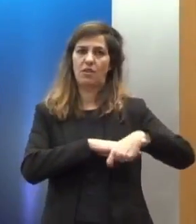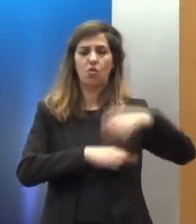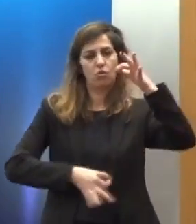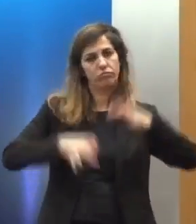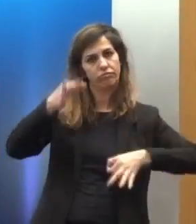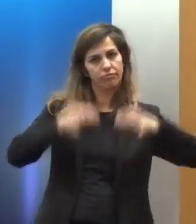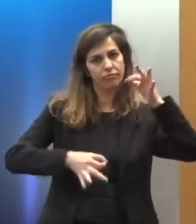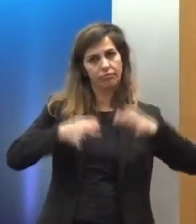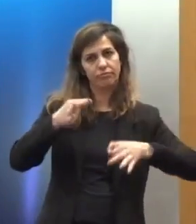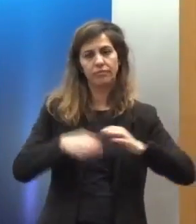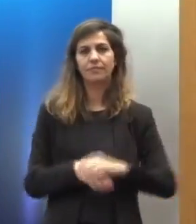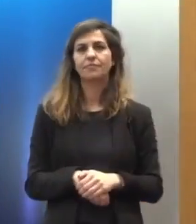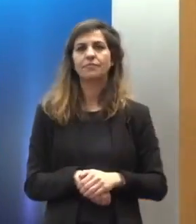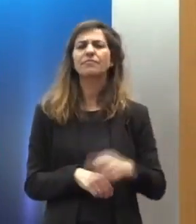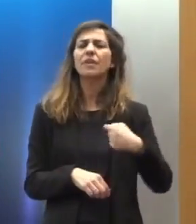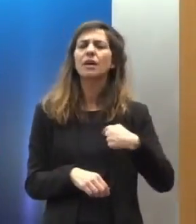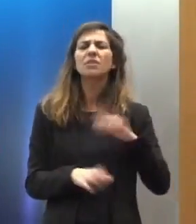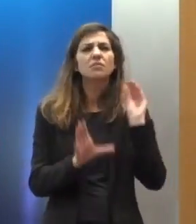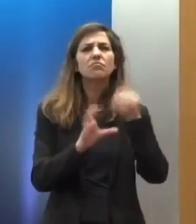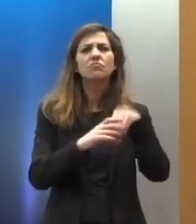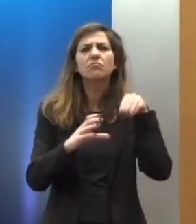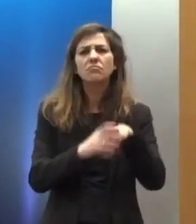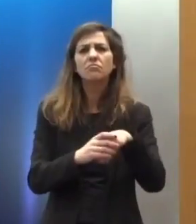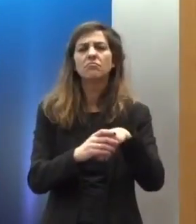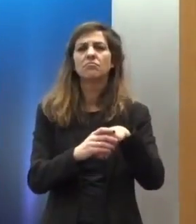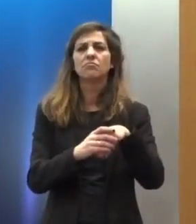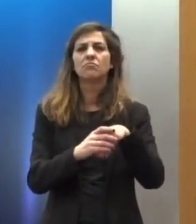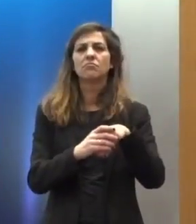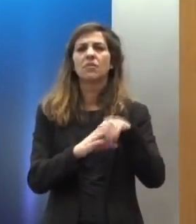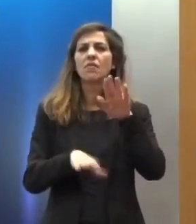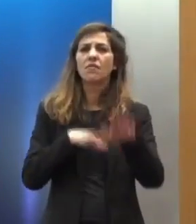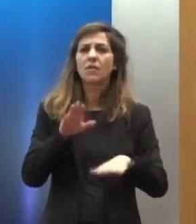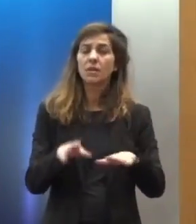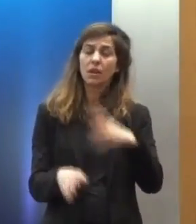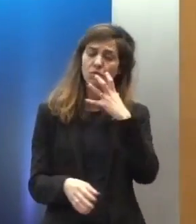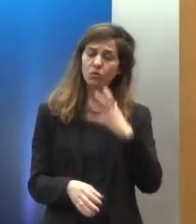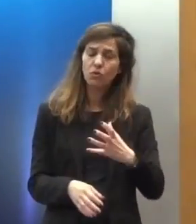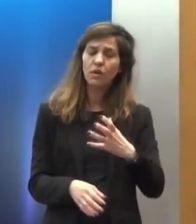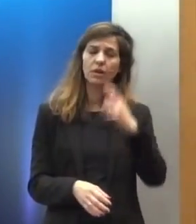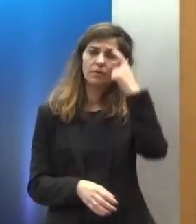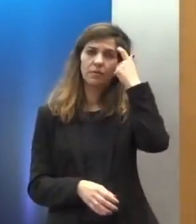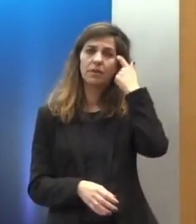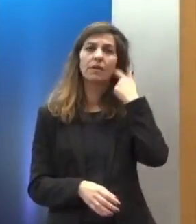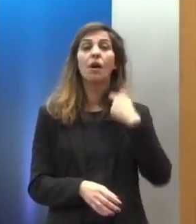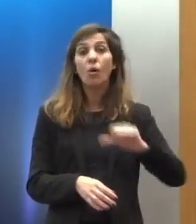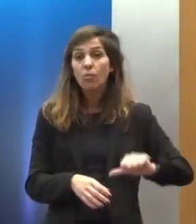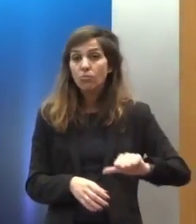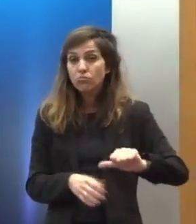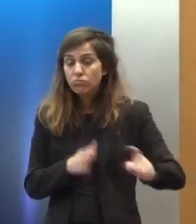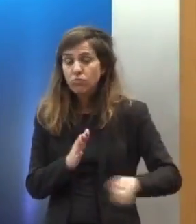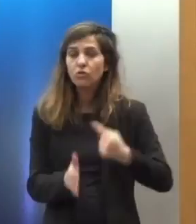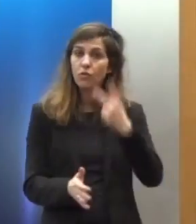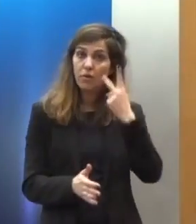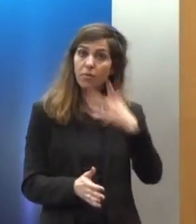συμβουλές. Οι παρεμβάσεις μας ήταν σοβαρές και θα έλεγα για πρώτη φορά τόσο αποτελεσματικές στα